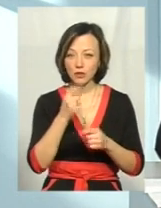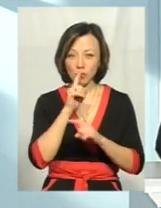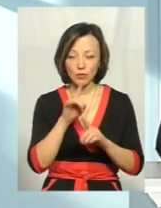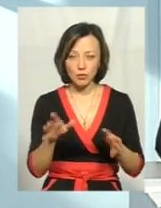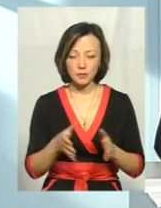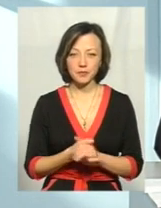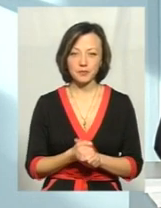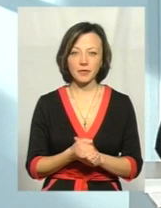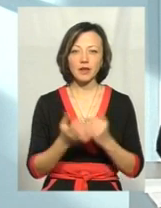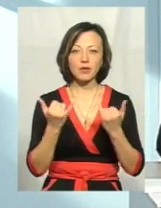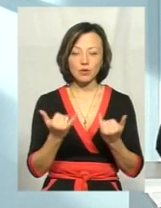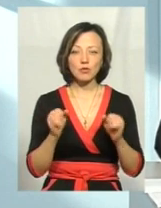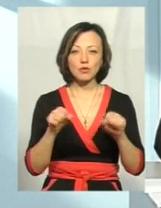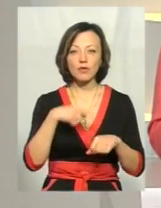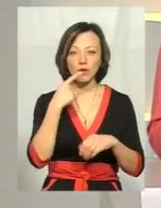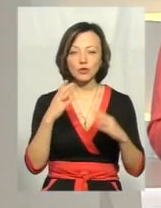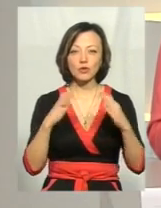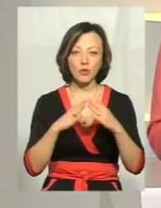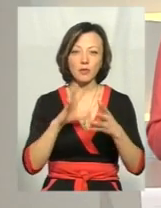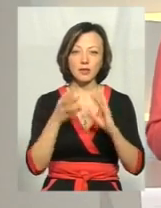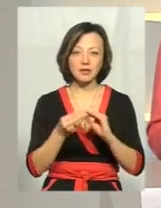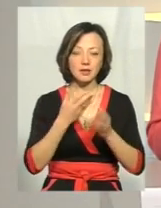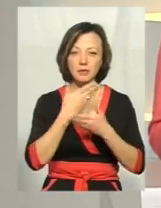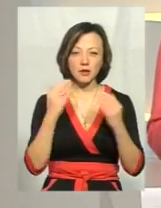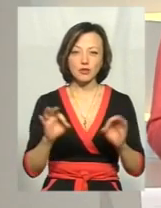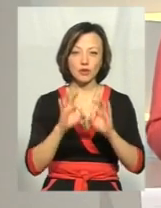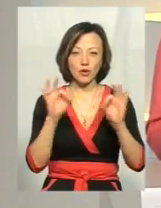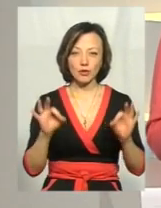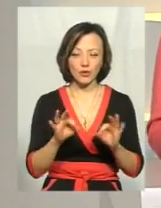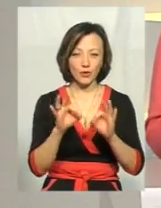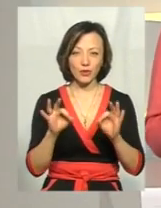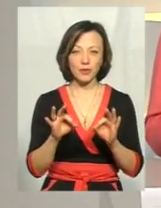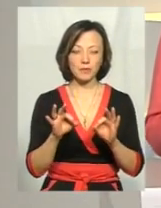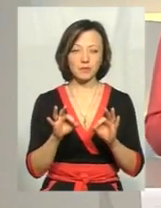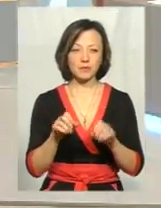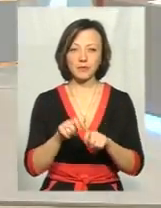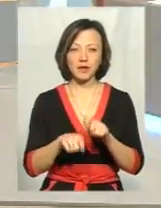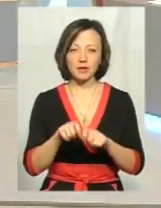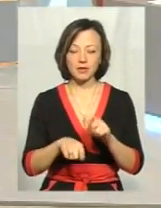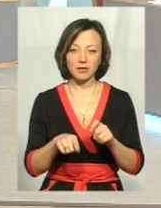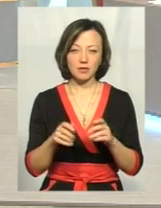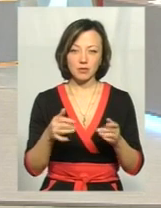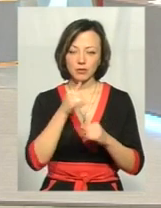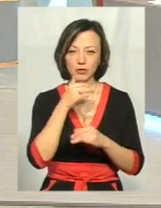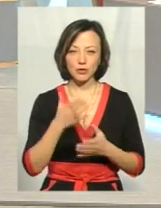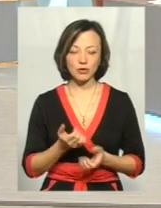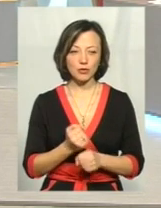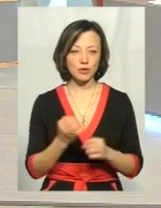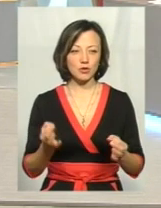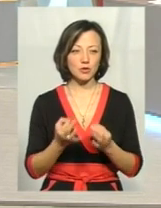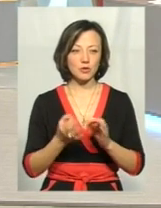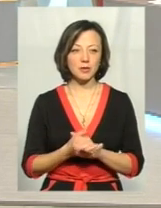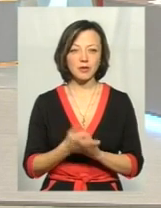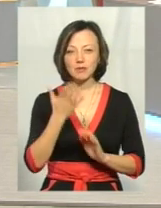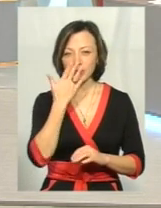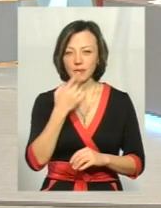Тобто на сьогодні ми можемо говорити, що вдома, в принципі, немає жодного... Людина не може, крім цього, людина не може зробити якісь